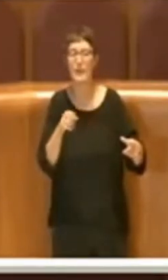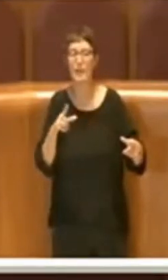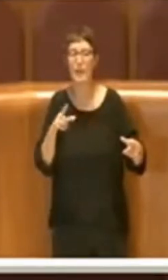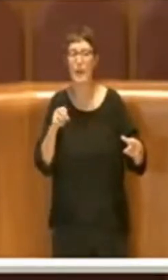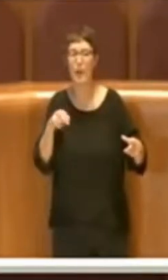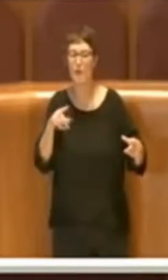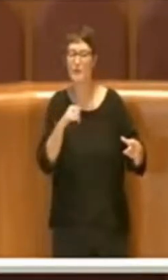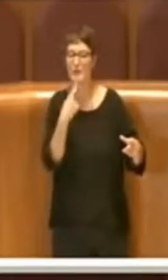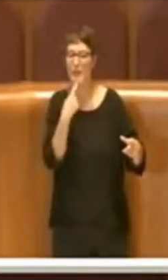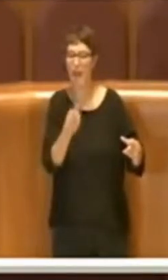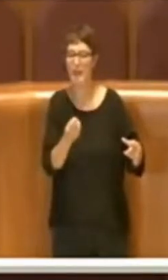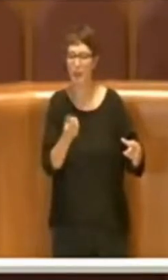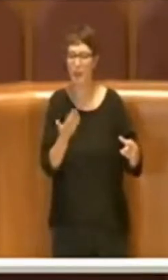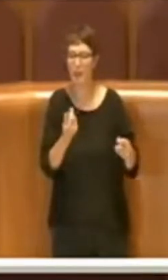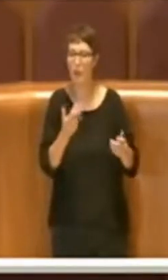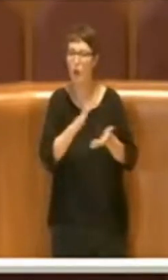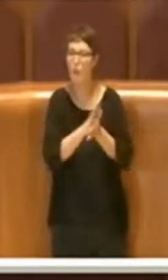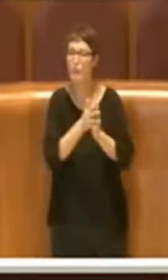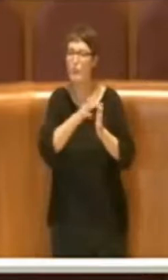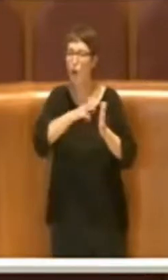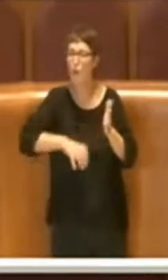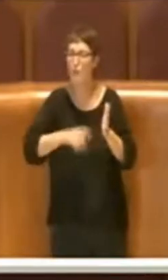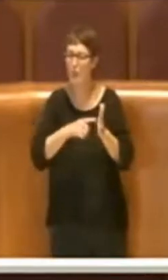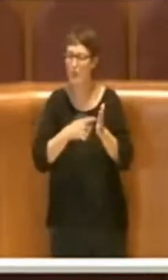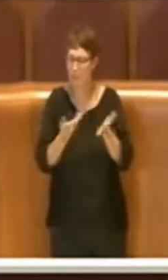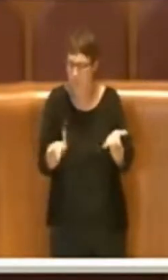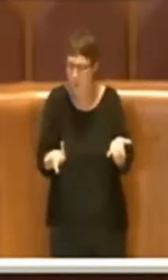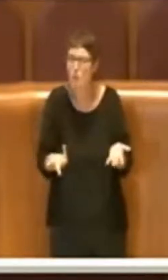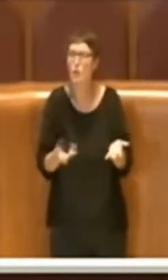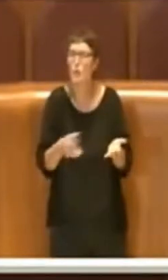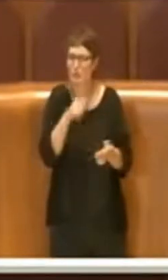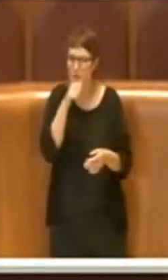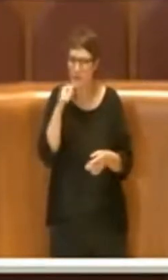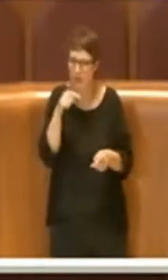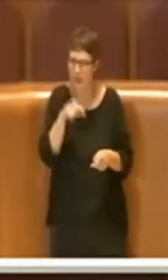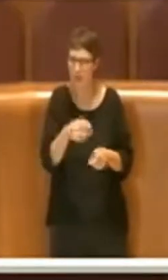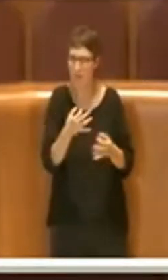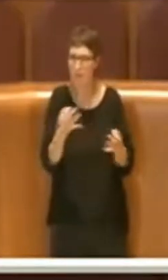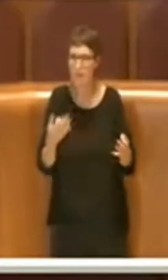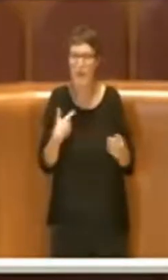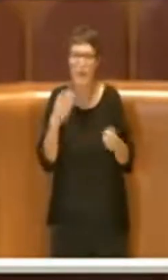saranno anche i loro voti per approvare questo provvedimento. Grazie.